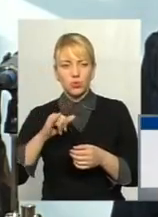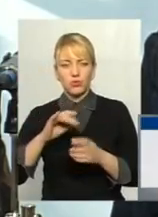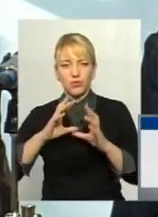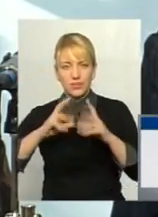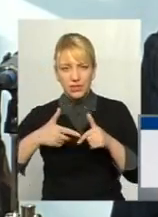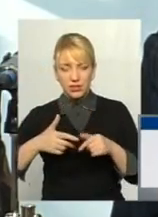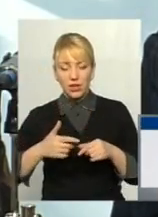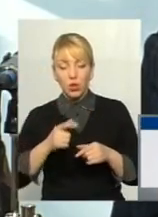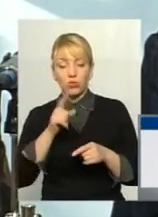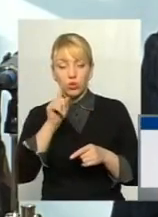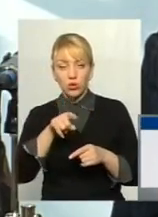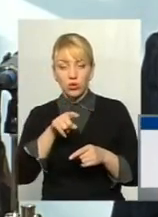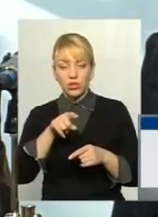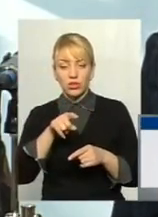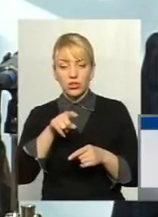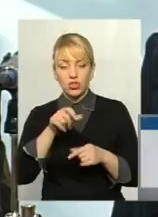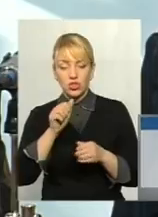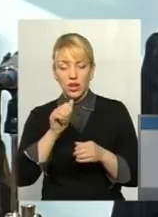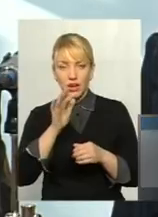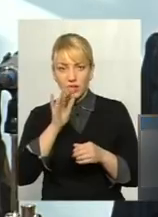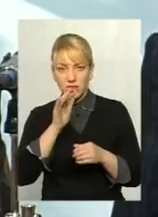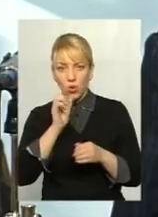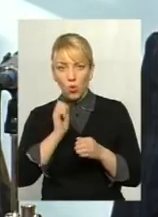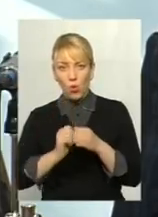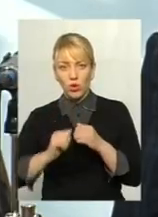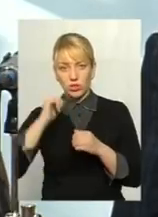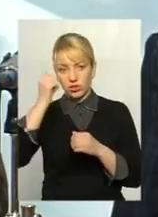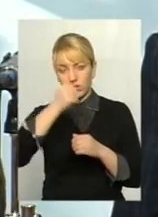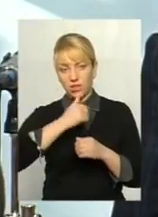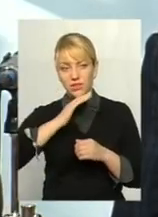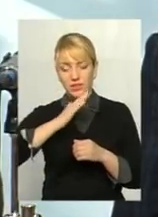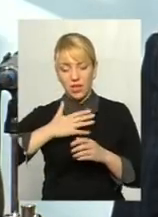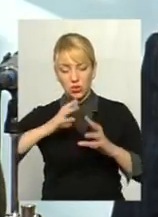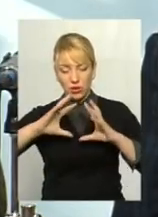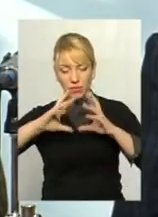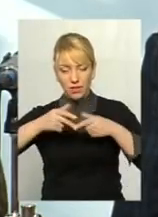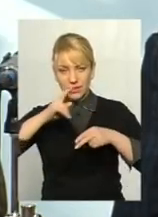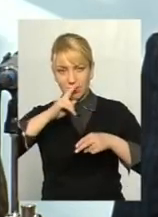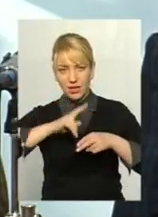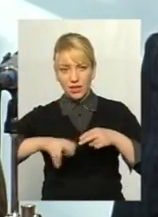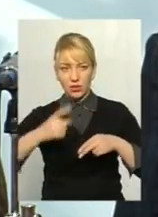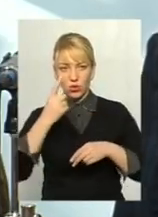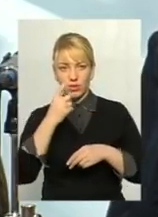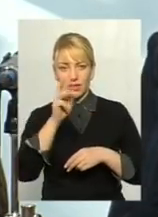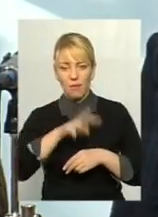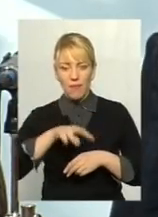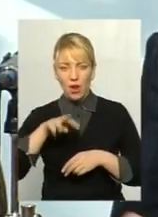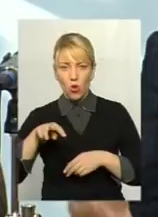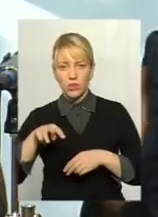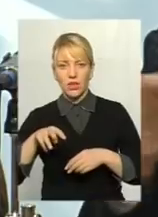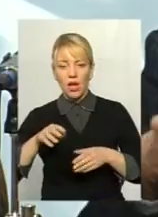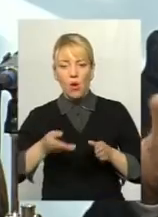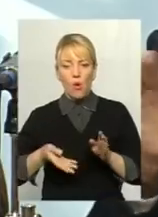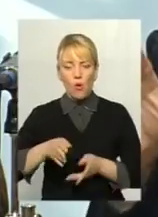кожний рік з нашої планети зникає один мільйон орної землі. Він не залишається,